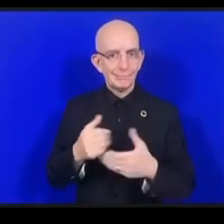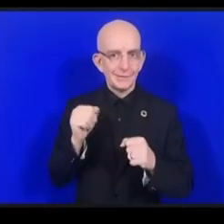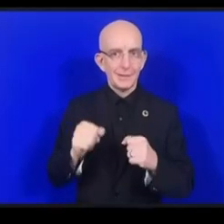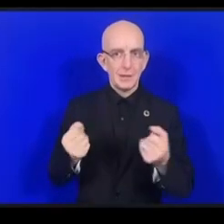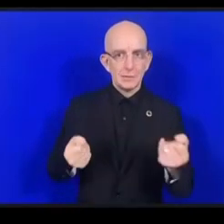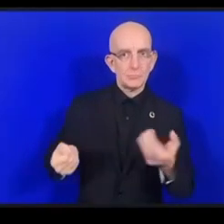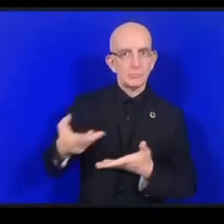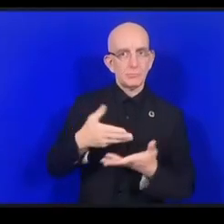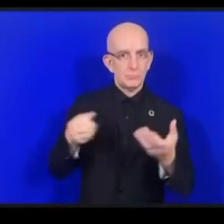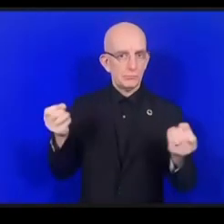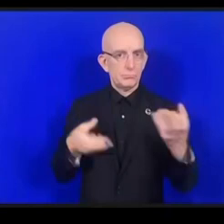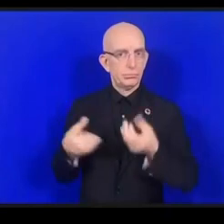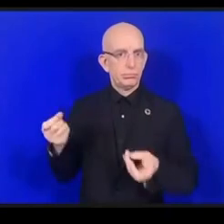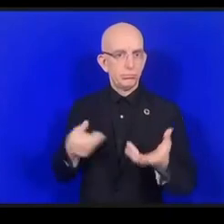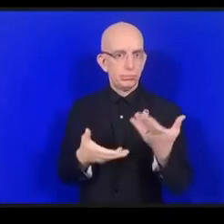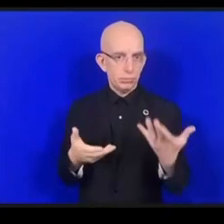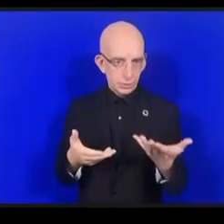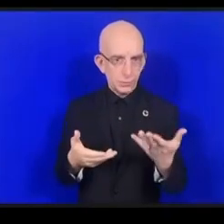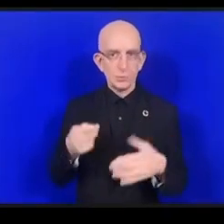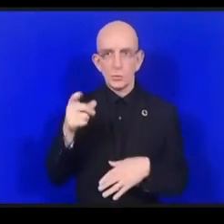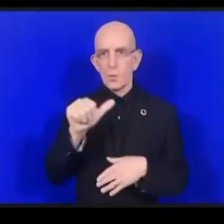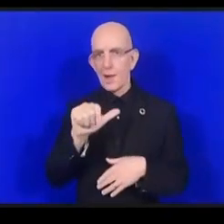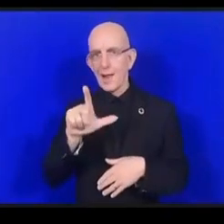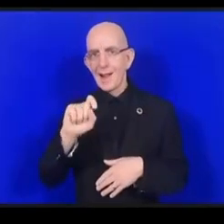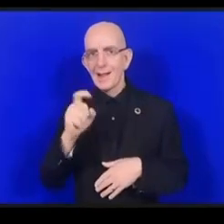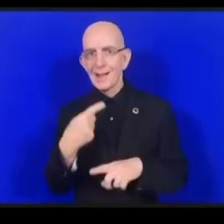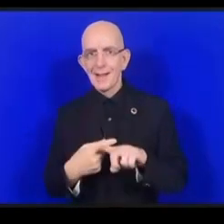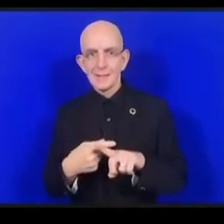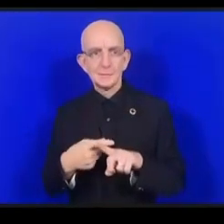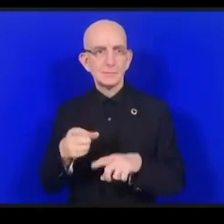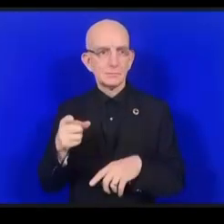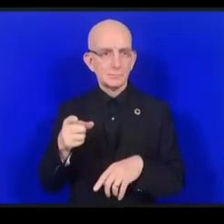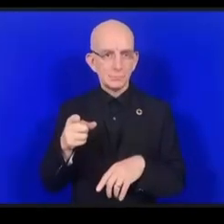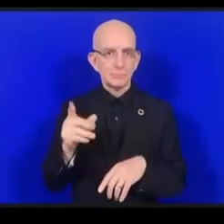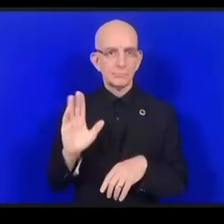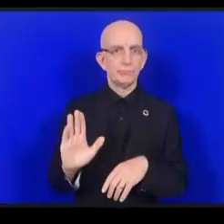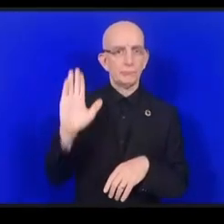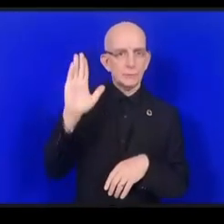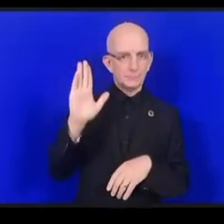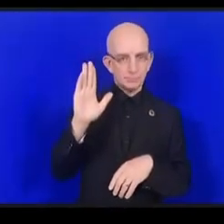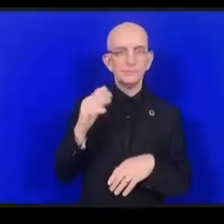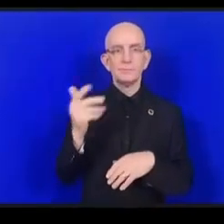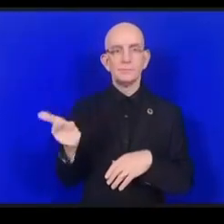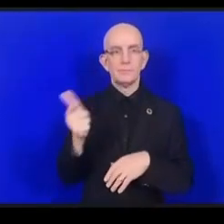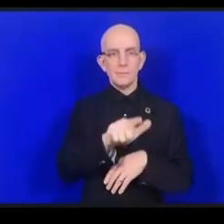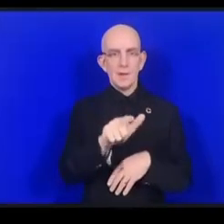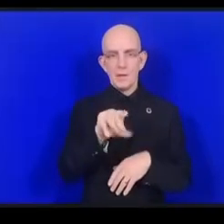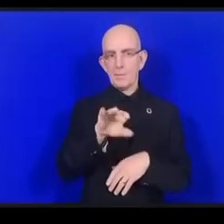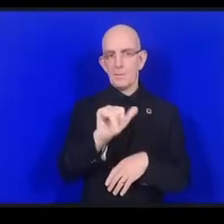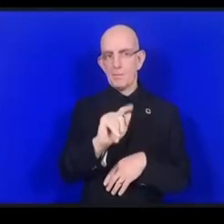لكي يتحدث من زوم وبعد ذلك ننتقل إلى